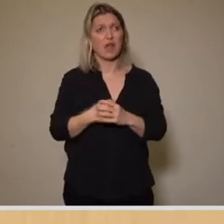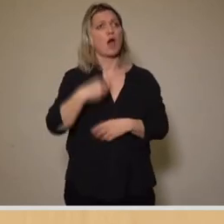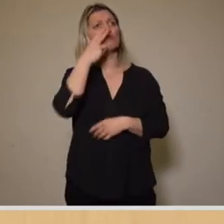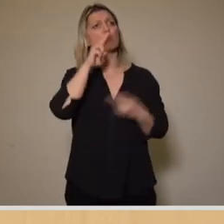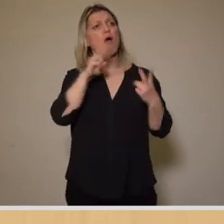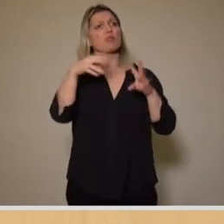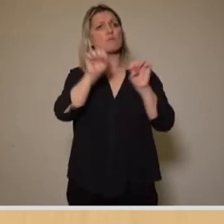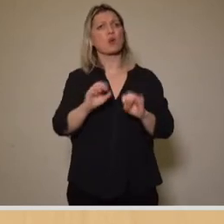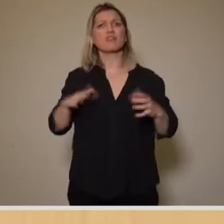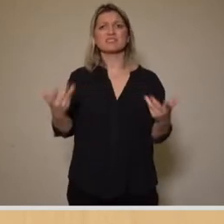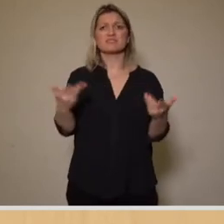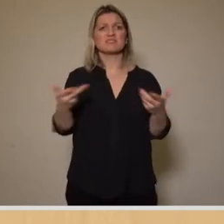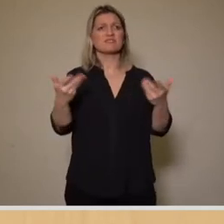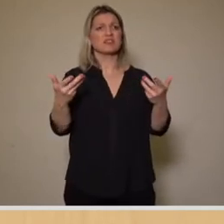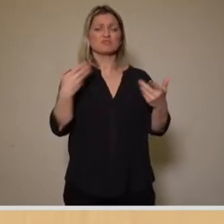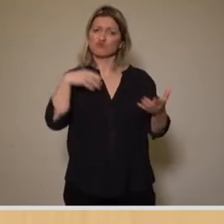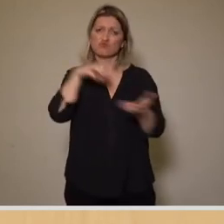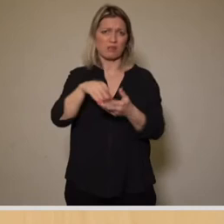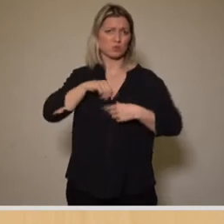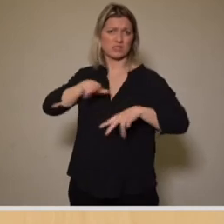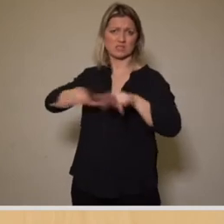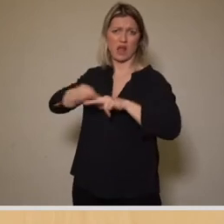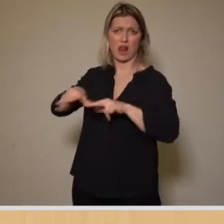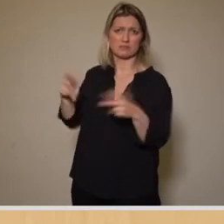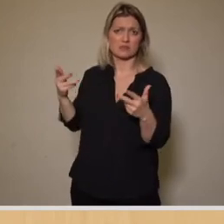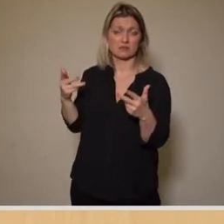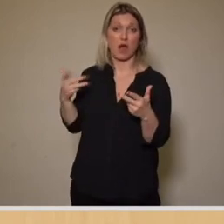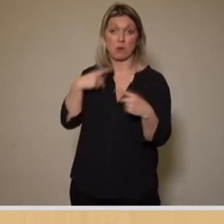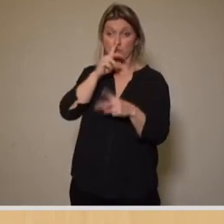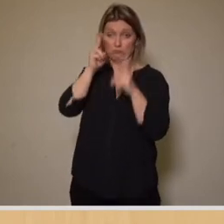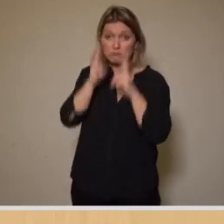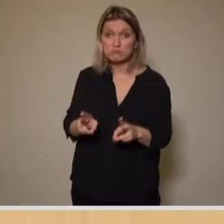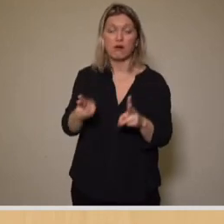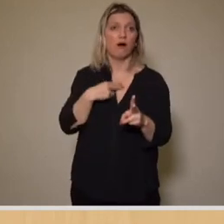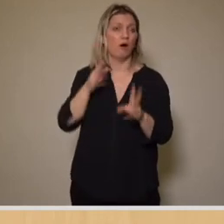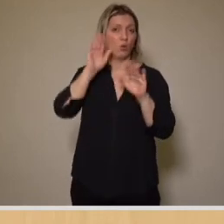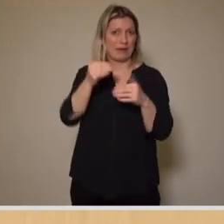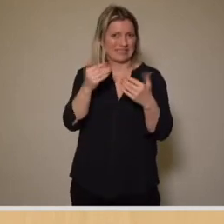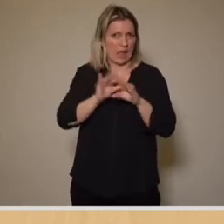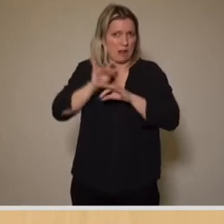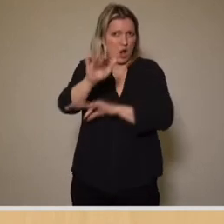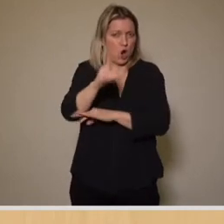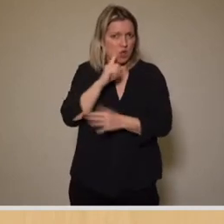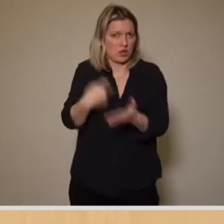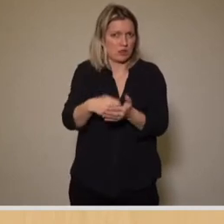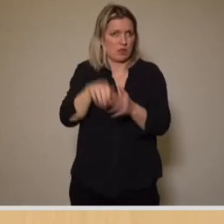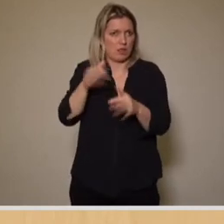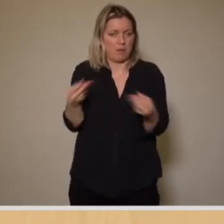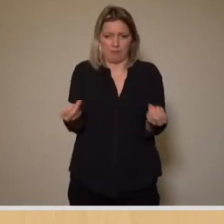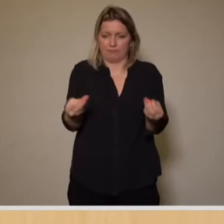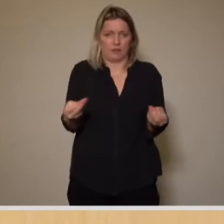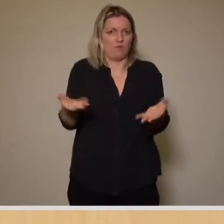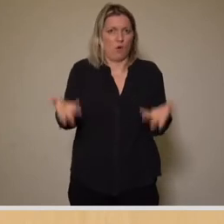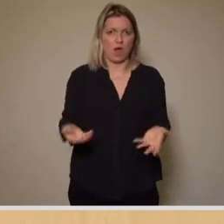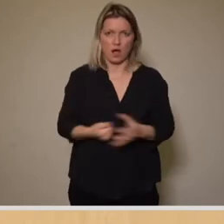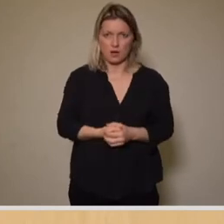Stadt selber zu machen. Und dann reden wir ganz schnell über Kosten im mittleren zweistelligen Millionenbetrag, wo keiner weiß, woher die momentan kommen sollen.